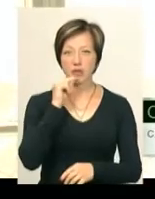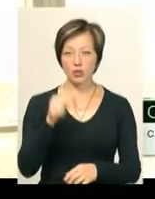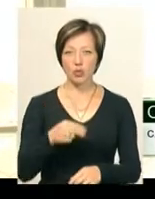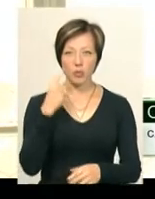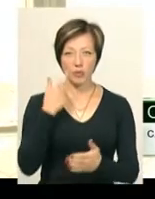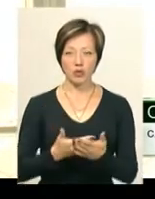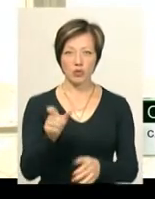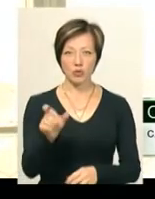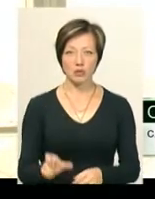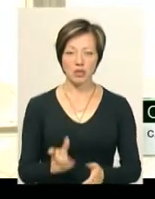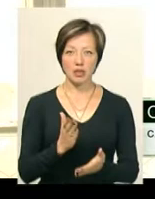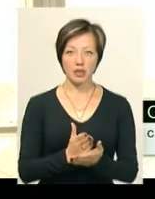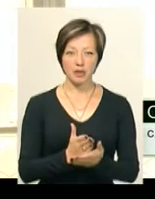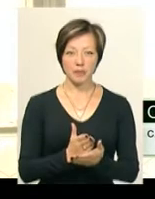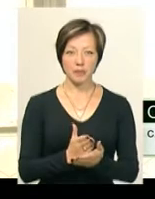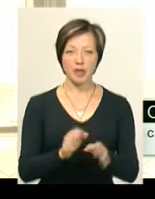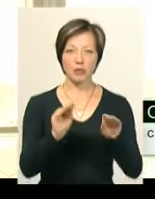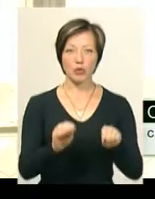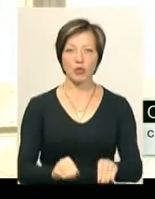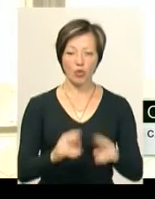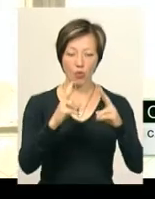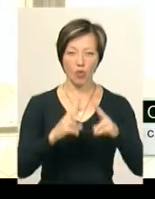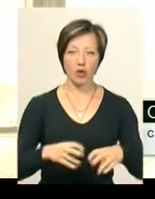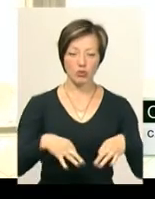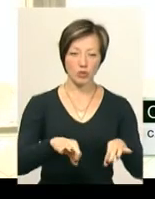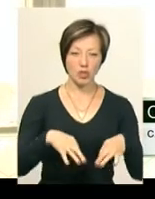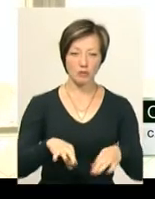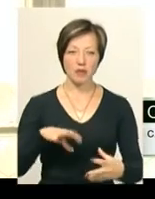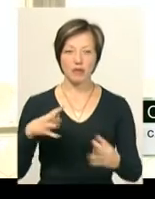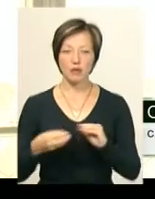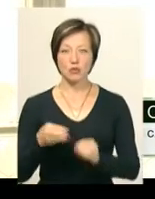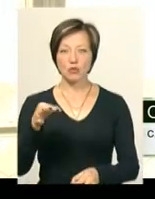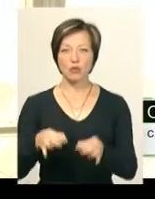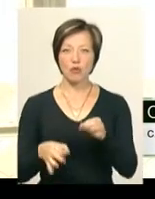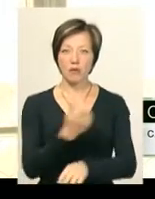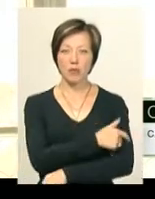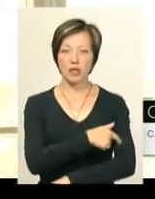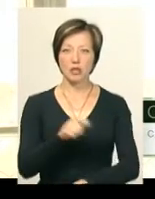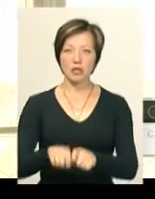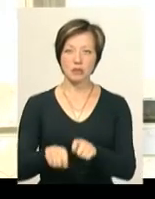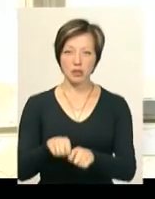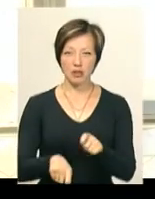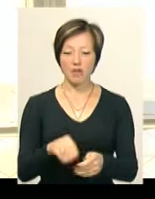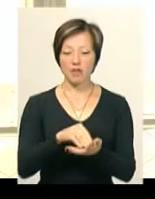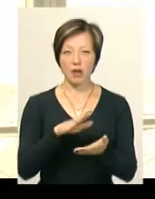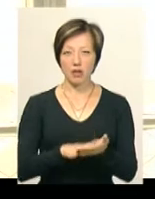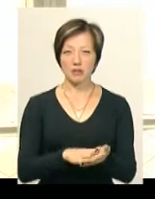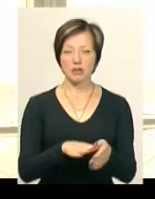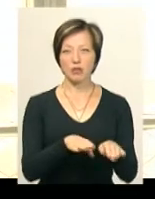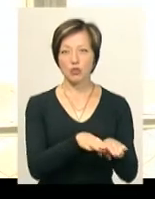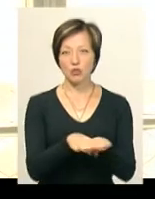протокол однієї пригоди, протокол однієї транспортного засобу, висунку судово-медичних експертиз, де вказано ступінь тяжкість та лісомошкоджень.